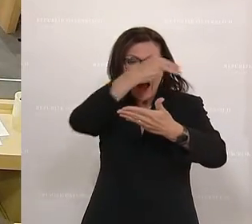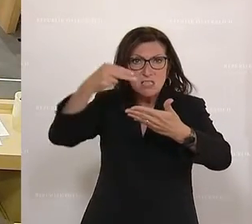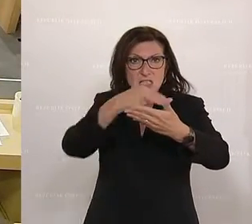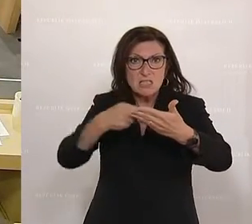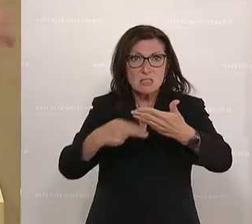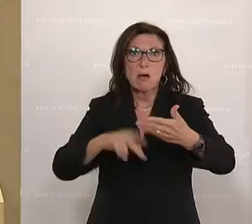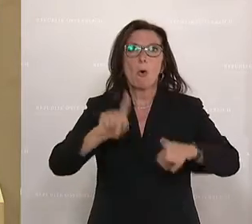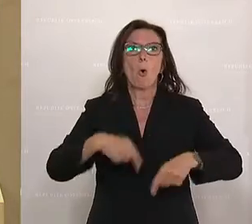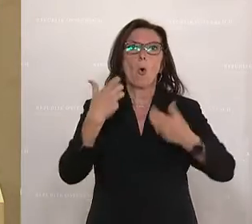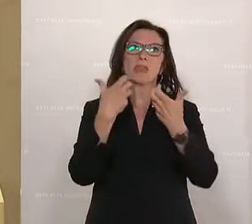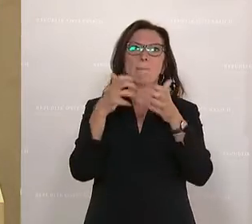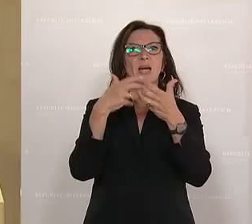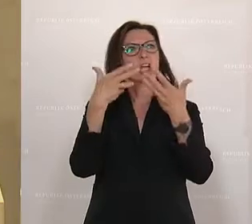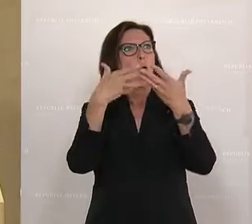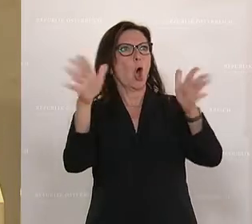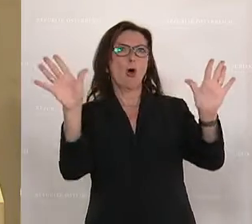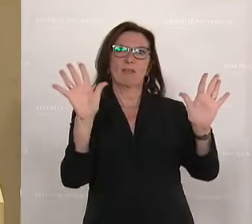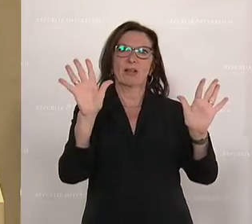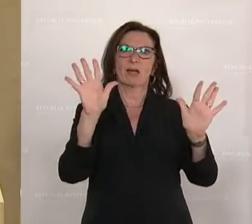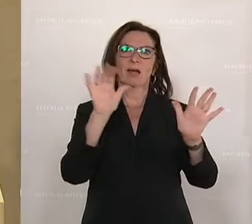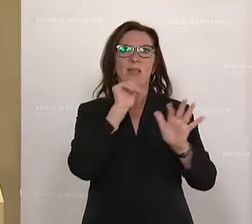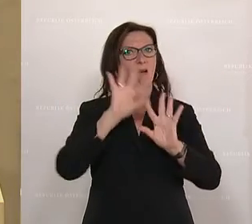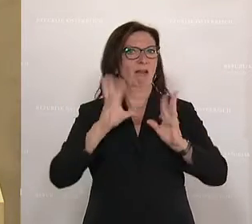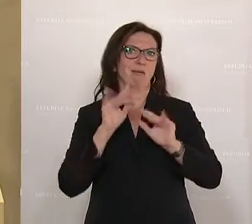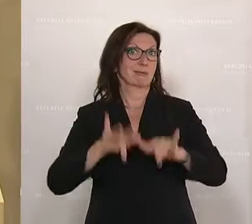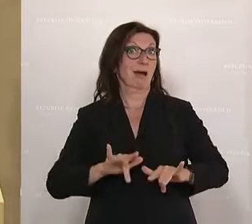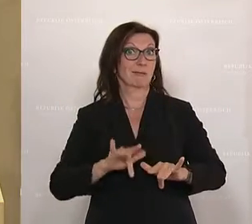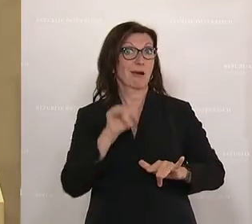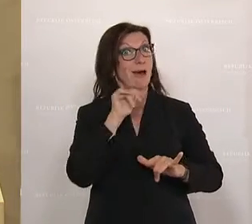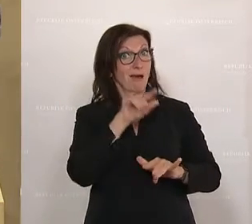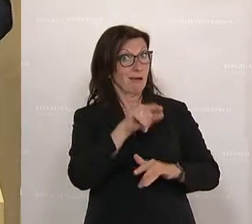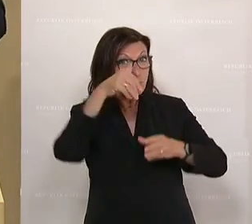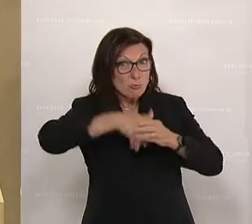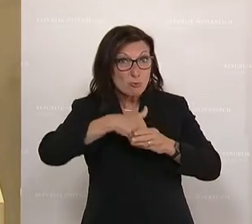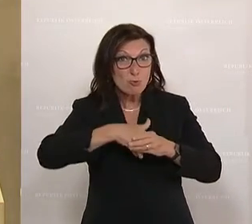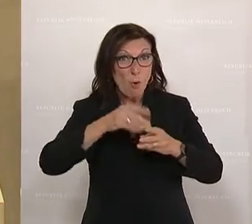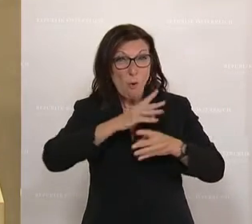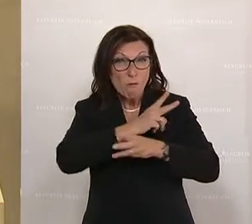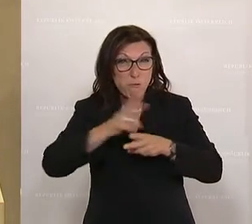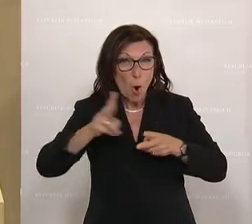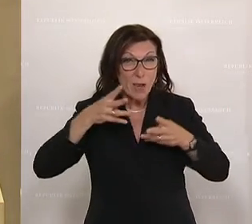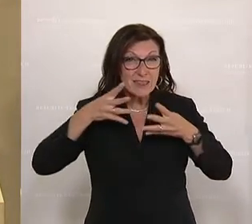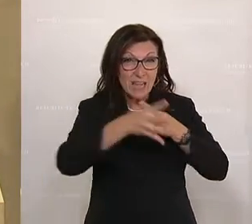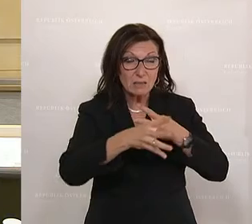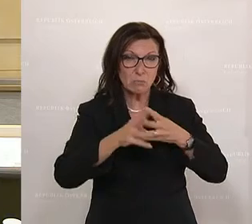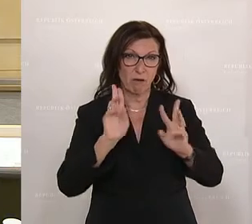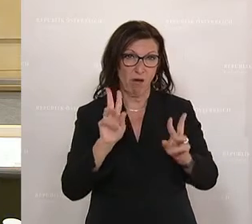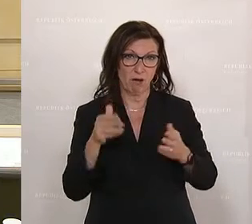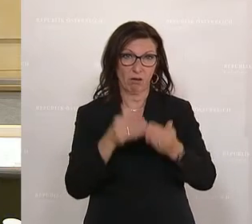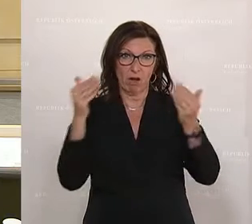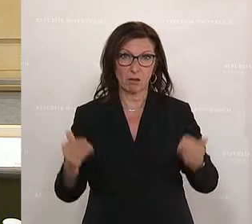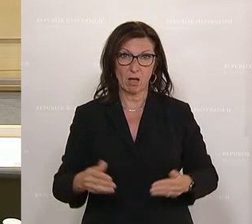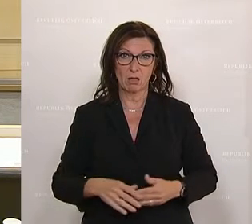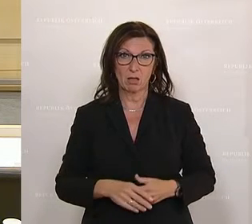dann einen Bericht, wo das alles draußen ist. Das ist nicht volle Transparenz, das ist ehrlich gesagt das Gegenteil davon. Das ist